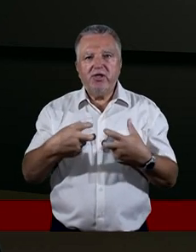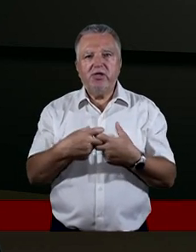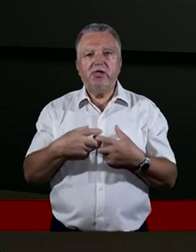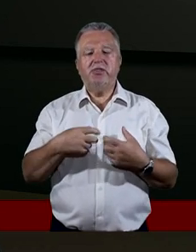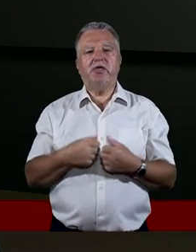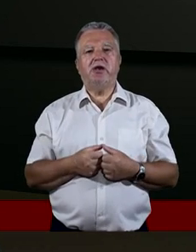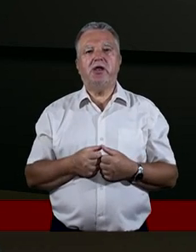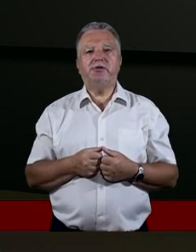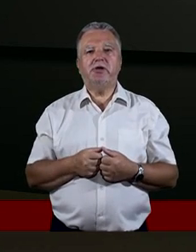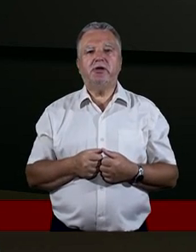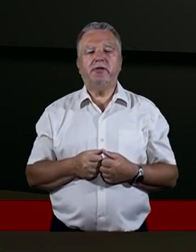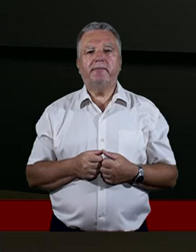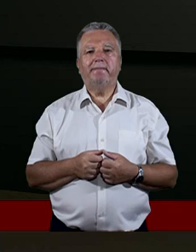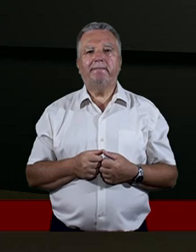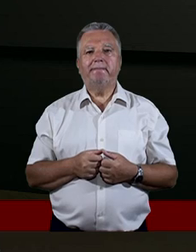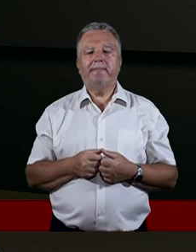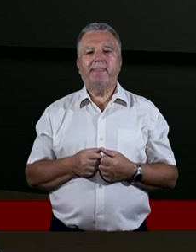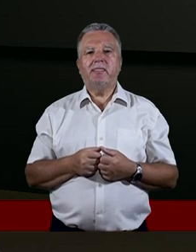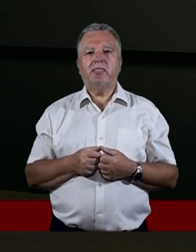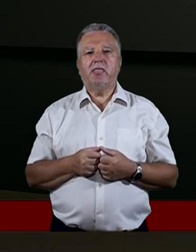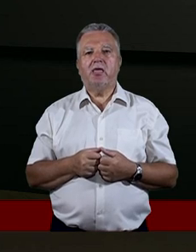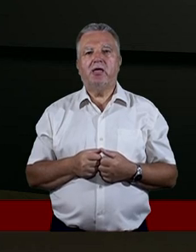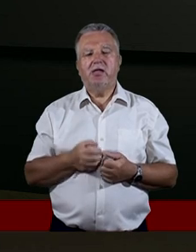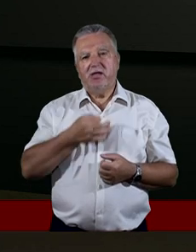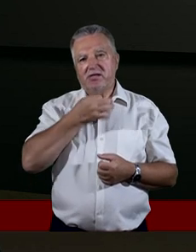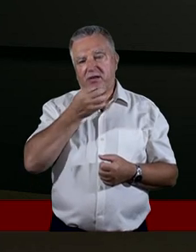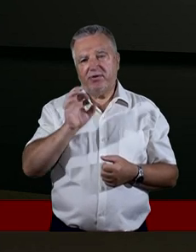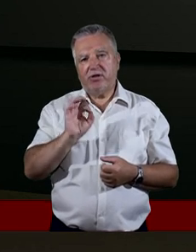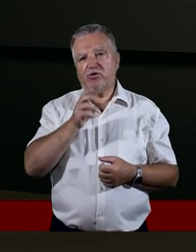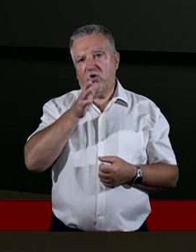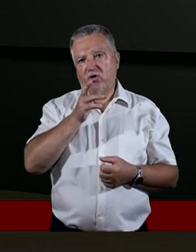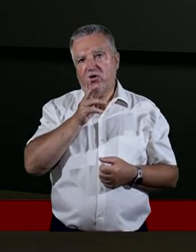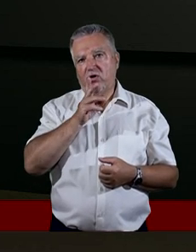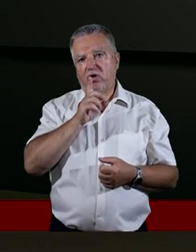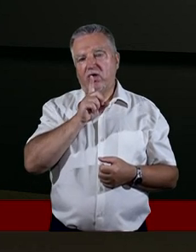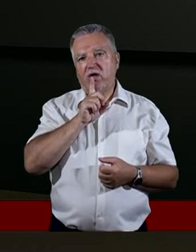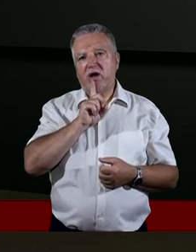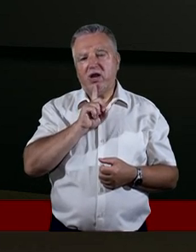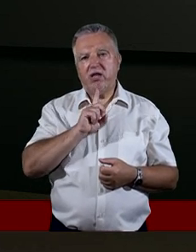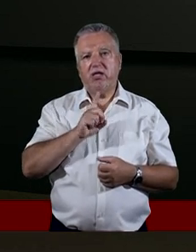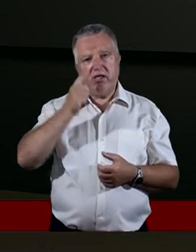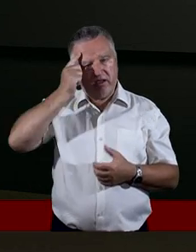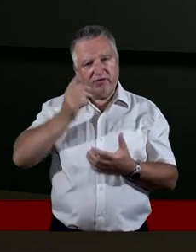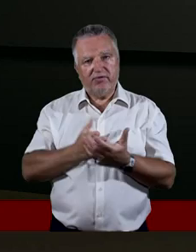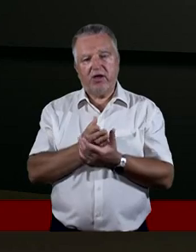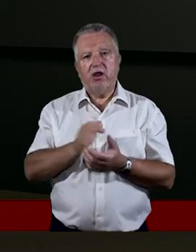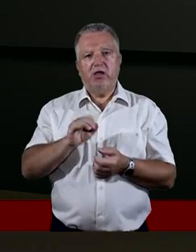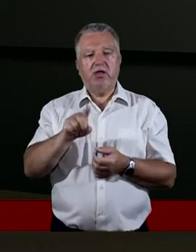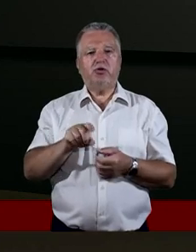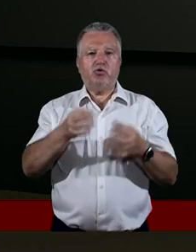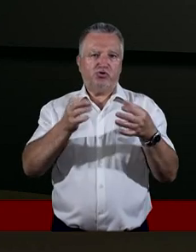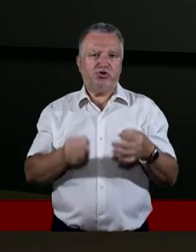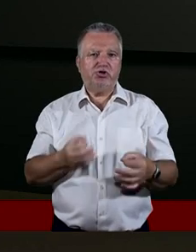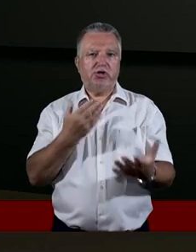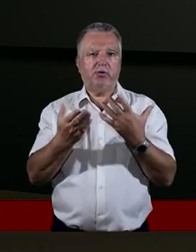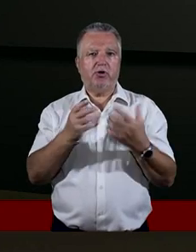wujka Google, jak to młodzież mówi? O pewne rzeczy, o Boga, zapytać o religię, zapytać o wiarę. Jak to dzisiaj wygląda? Czy